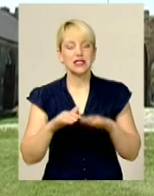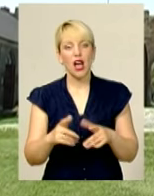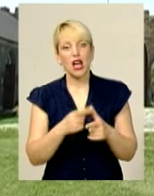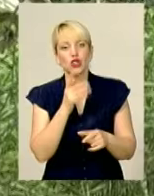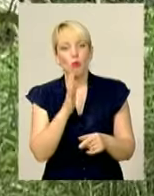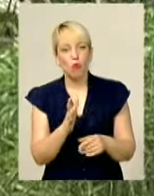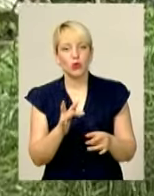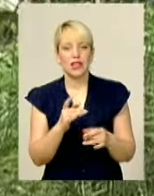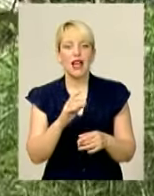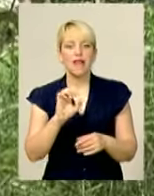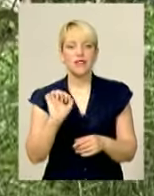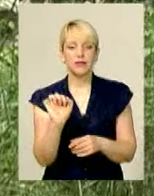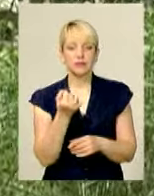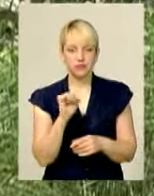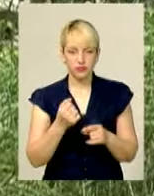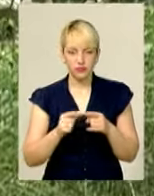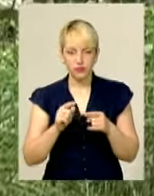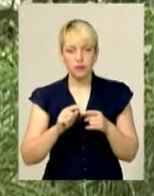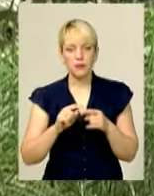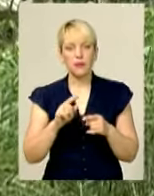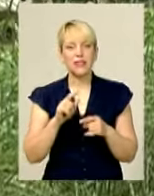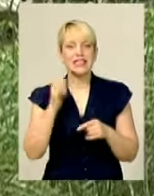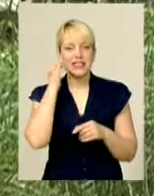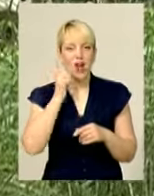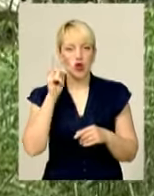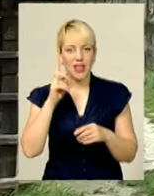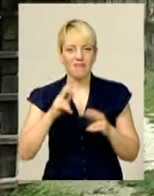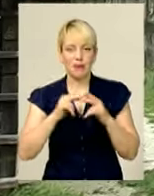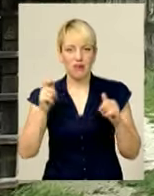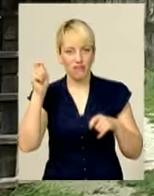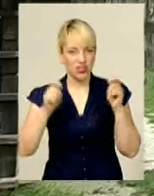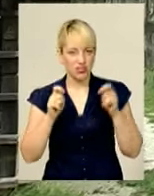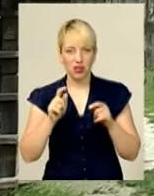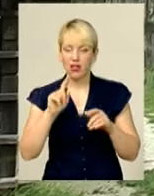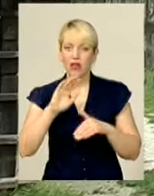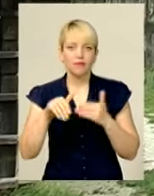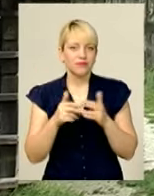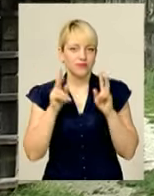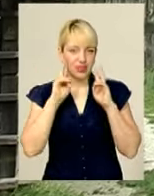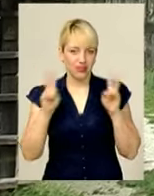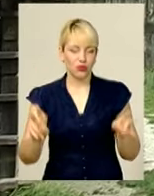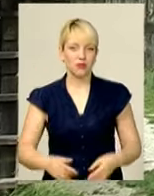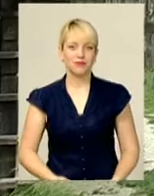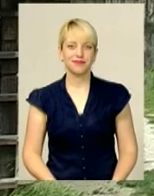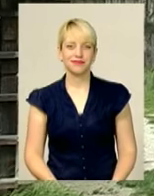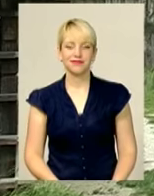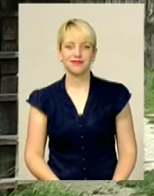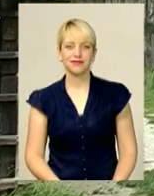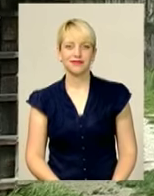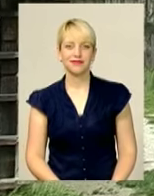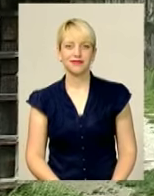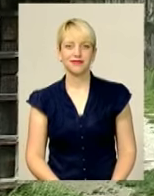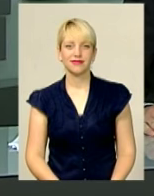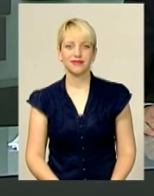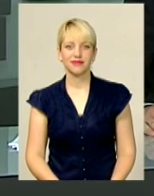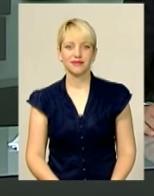фестиваль історичної реконструкції «Стародавній Меджибіш» – допоки достеменно невідомо. Світлана Русіна, Максим Захарченко. Для інформаційного випуску.